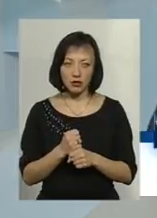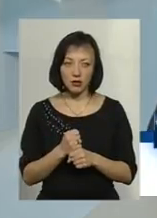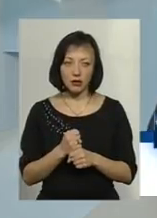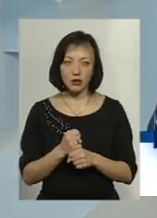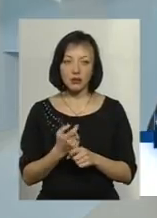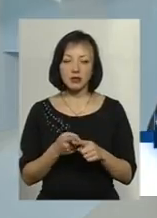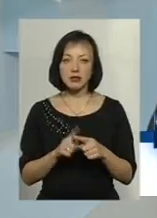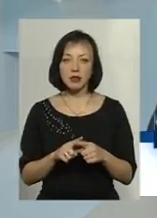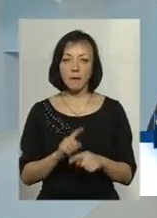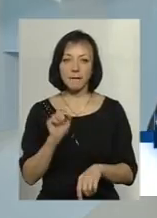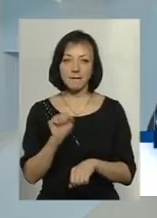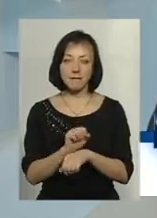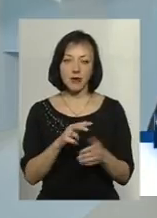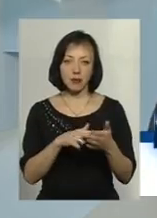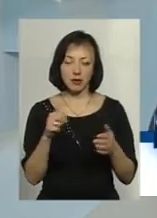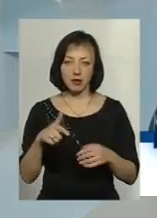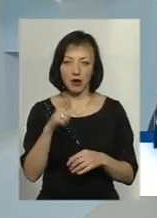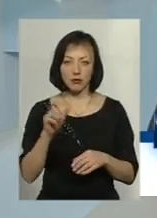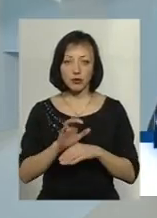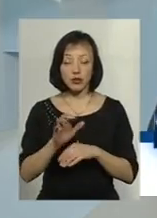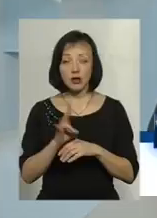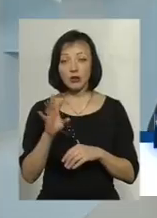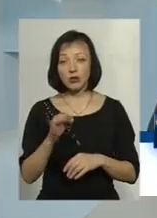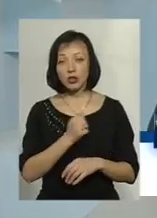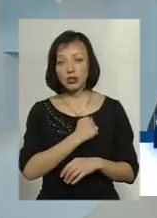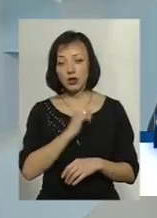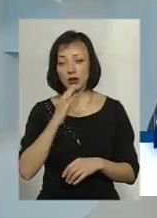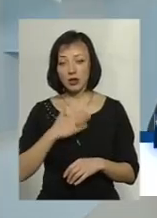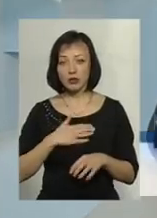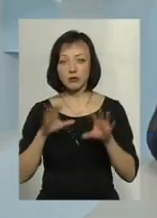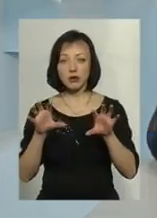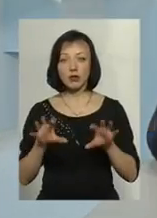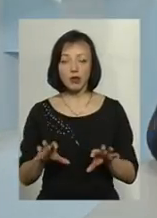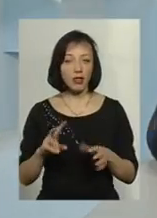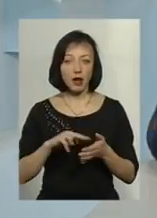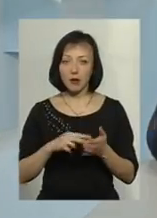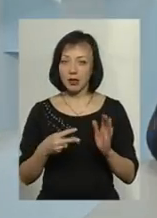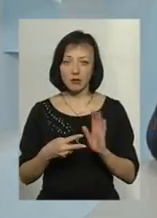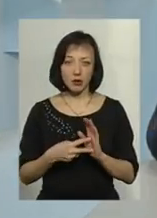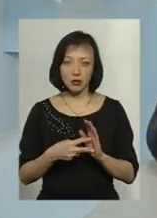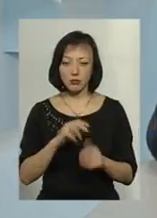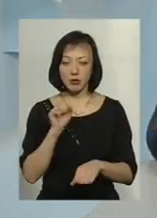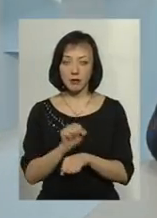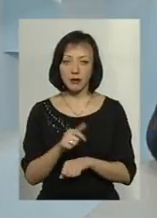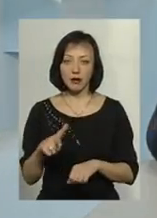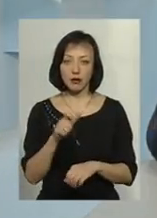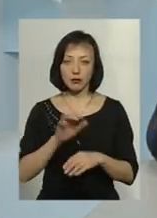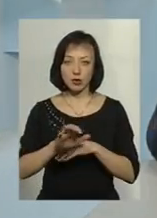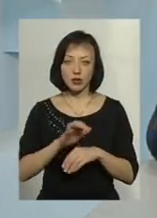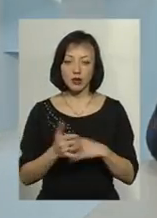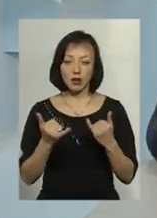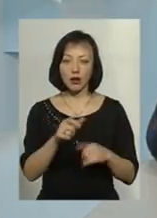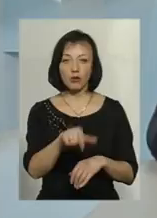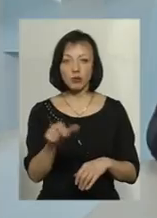дієвих, це припинення газопостачання. Але, на жаль, нашою нормативною базою не передбачено припинення газопостачання для